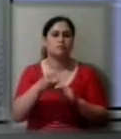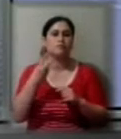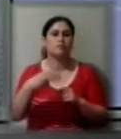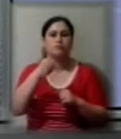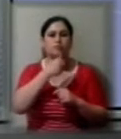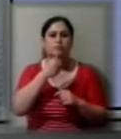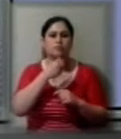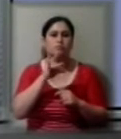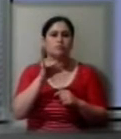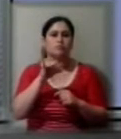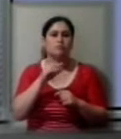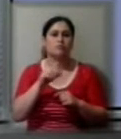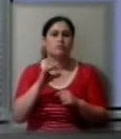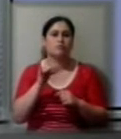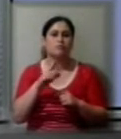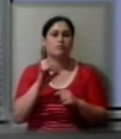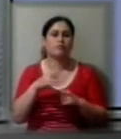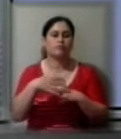пандемію COVID-19.